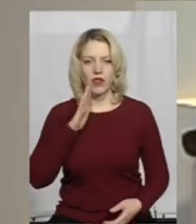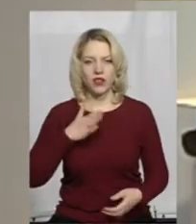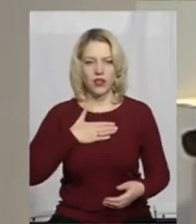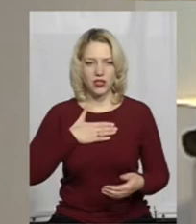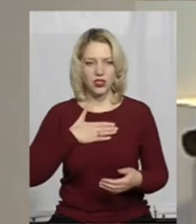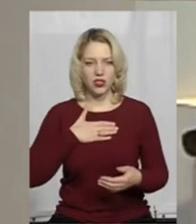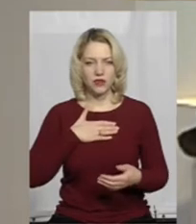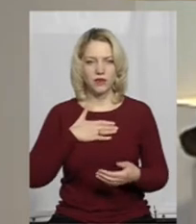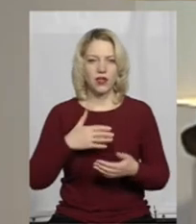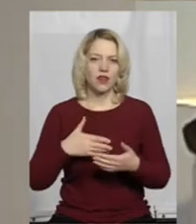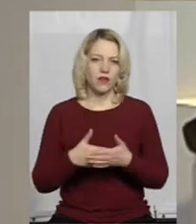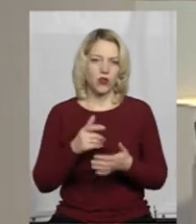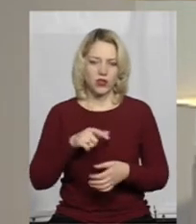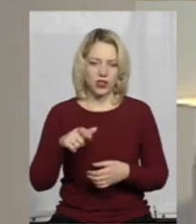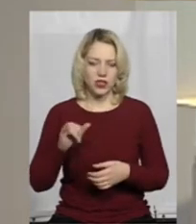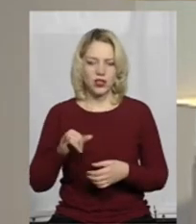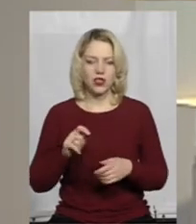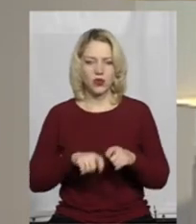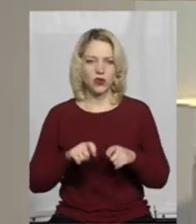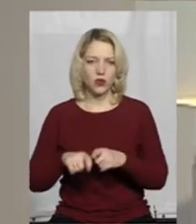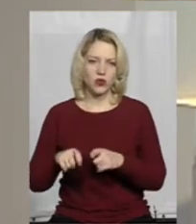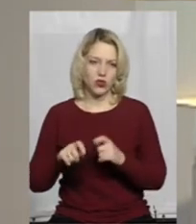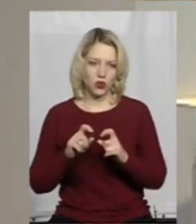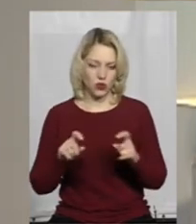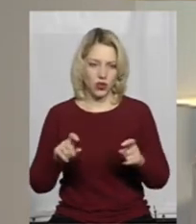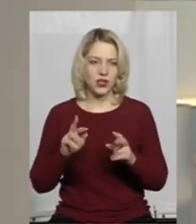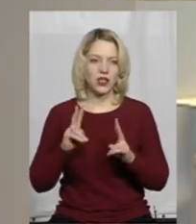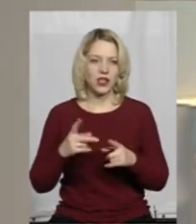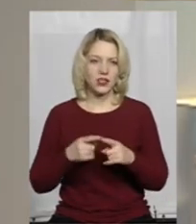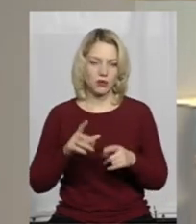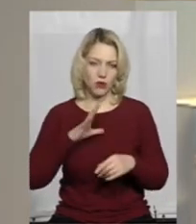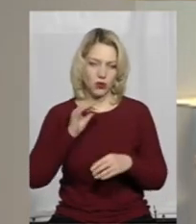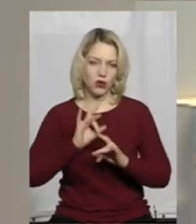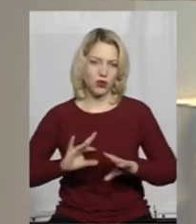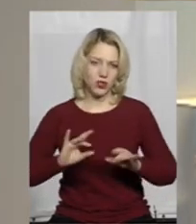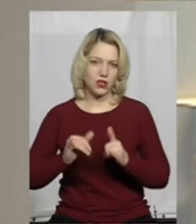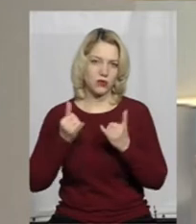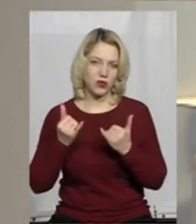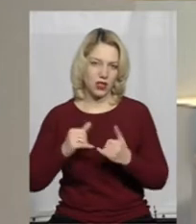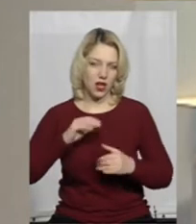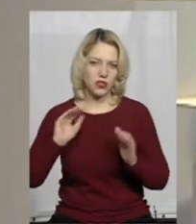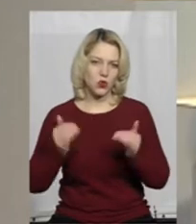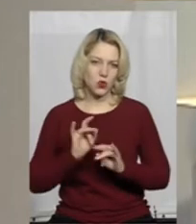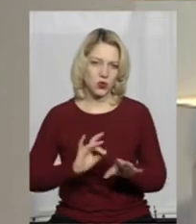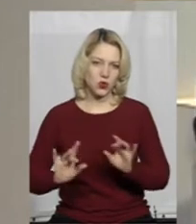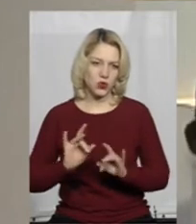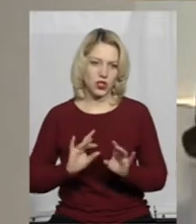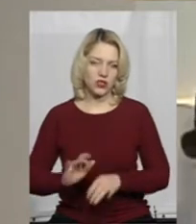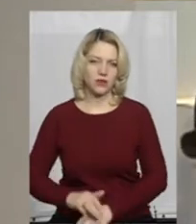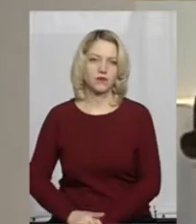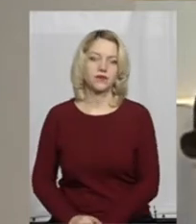волонтери і контролюючі органи. Як це було у сюжеті моєї колеги Світлани